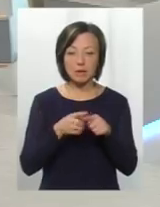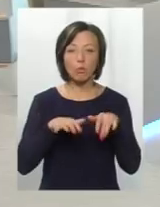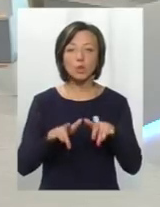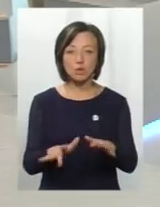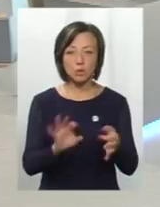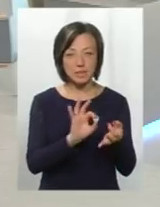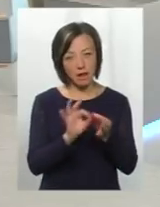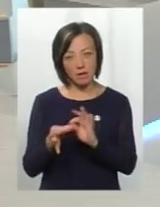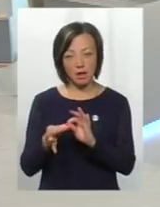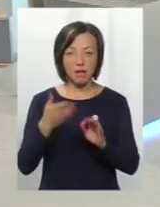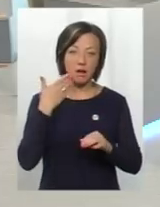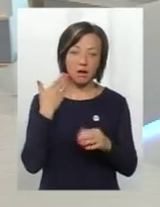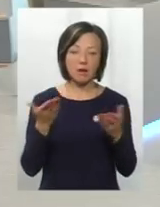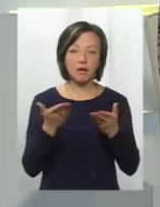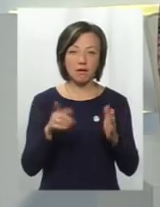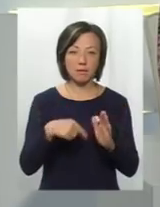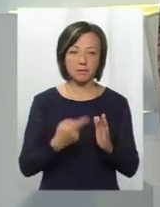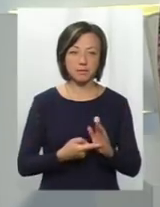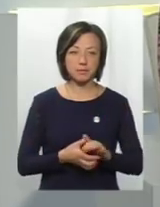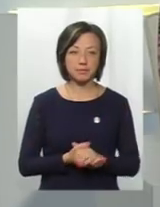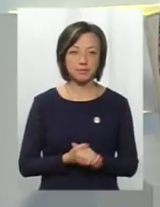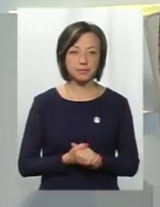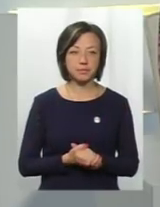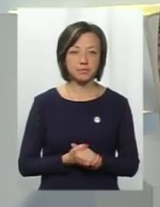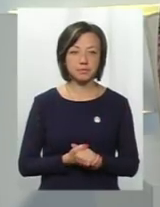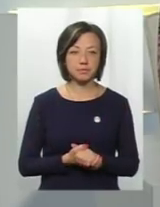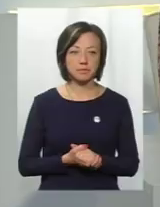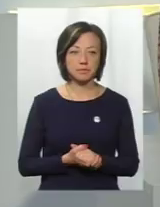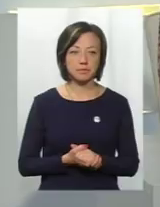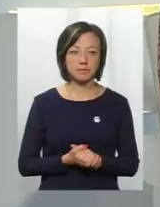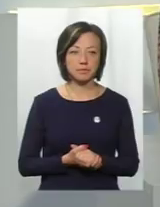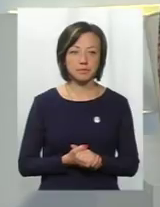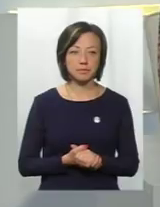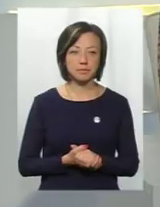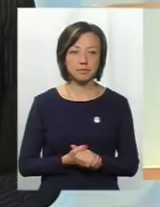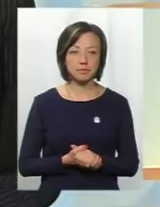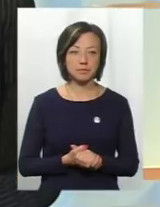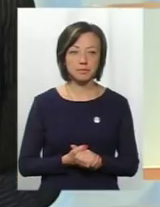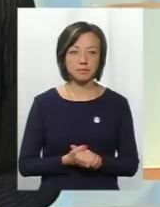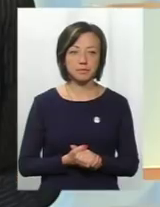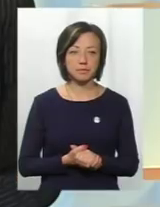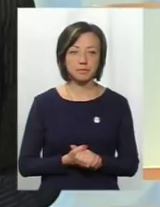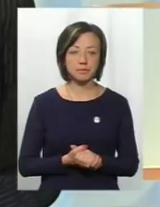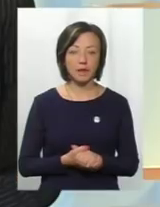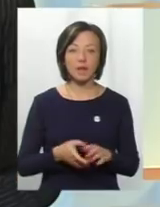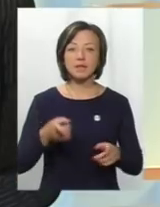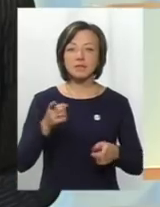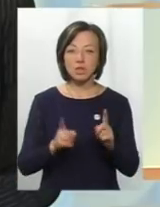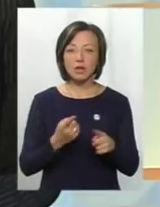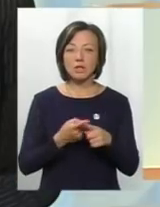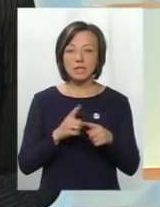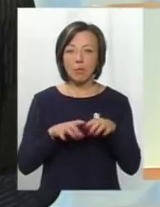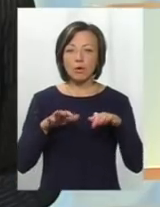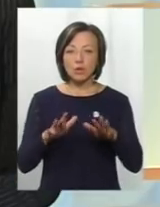взагалі складна, легка? Пане Олеже, може є такий досвід? Звичайно, ця процедура є складною.